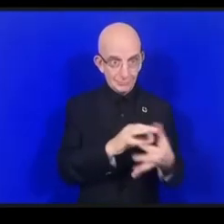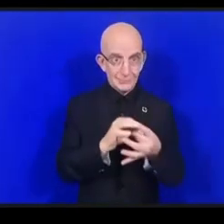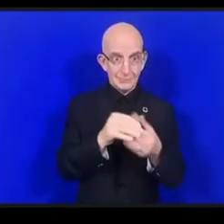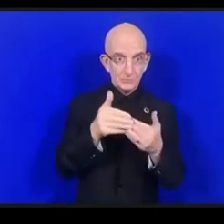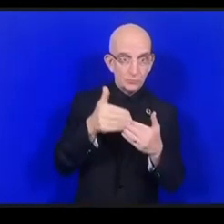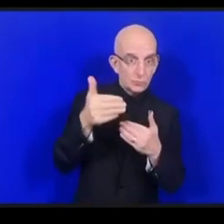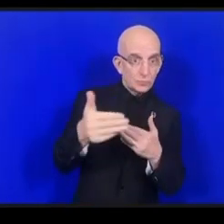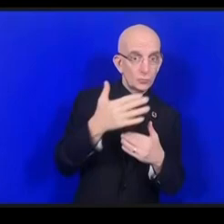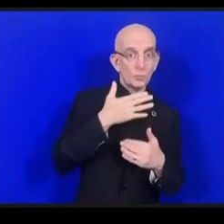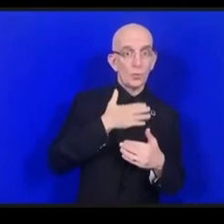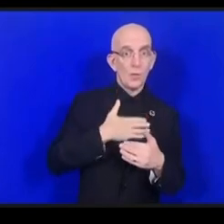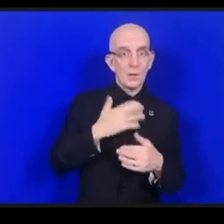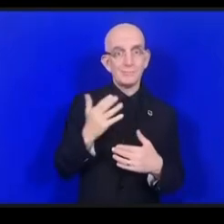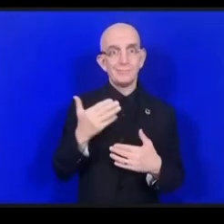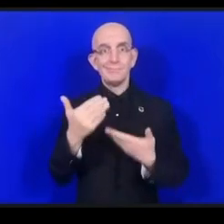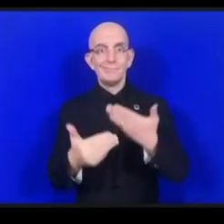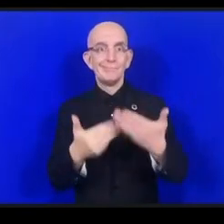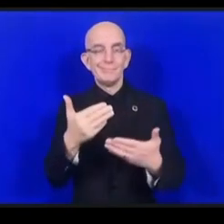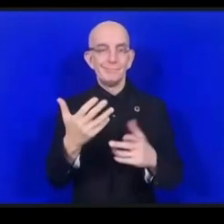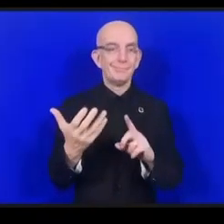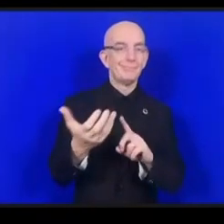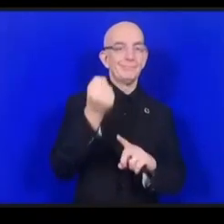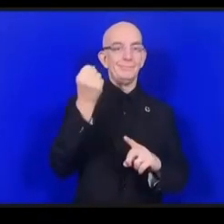عليهم أيضاً هناك مخاطرات